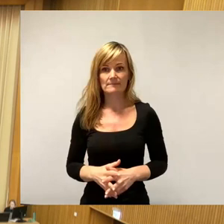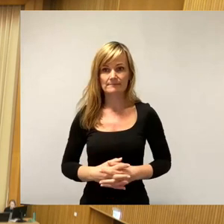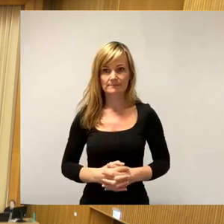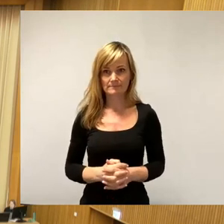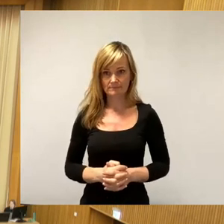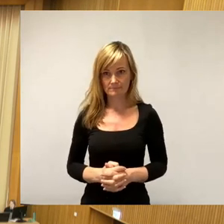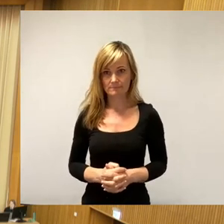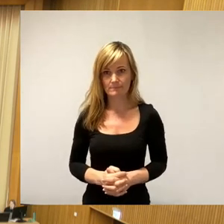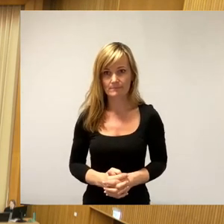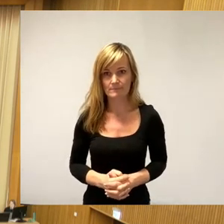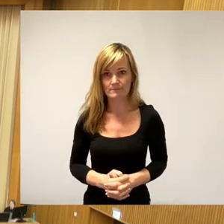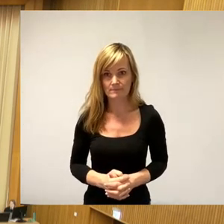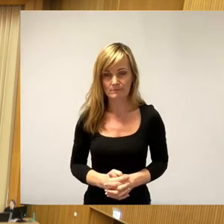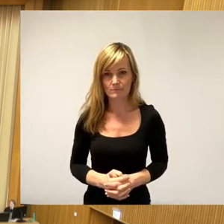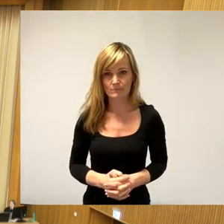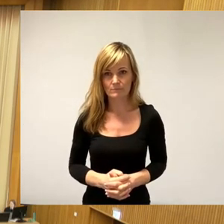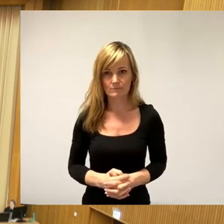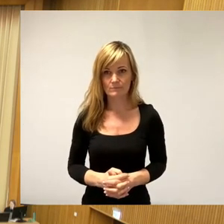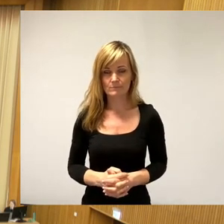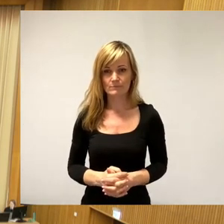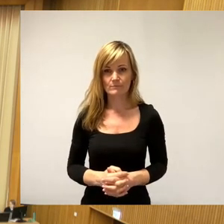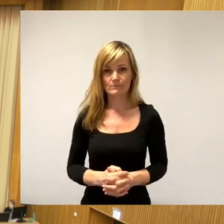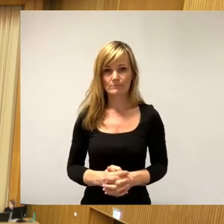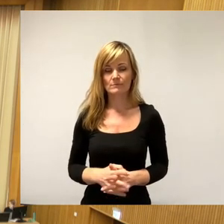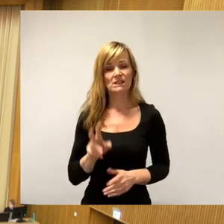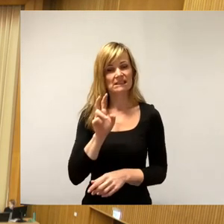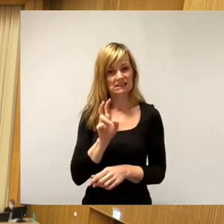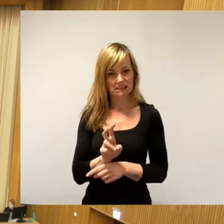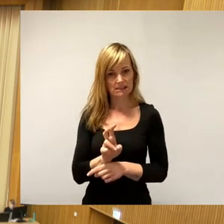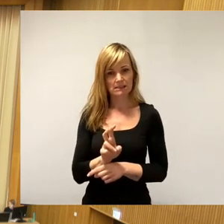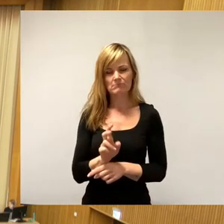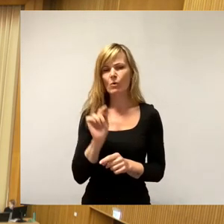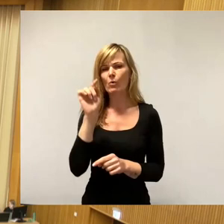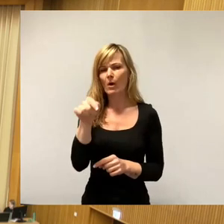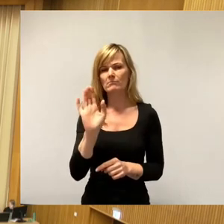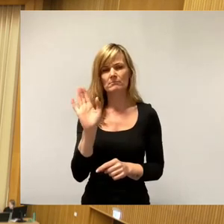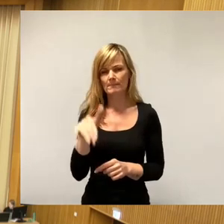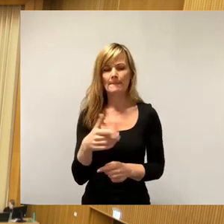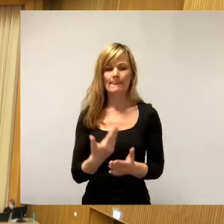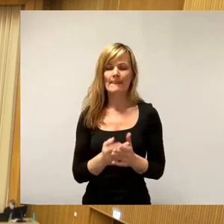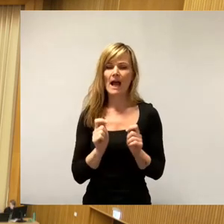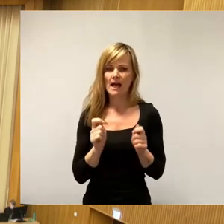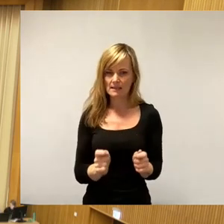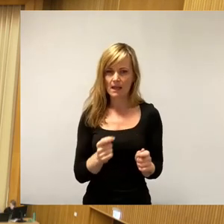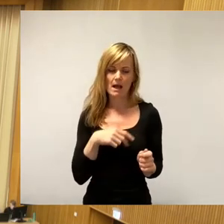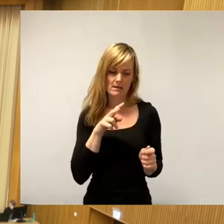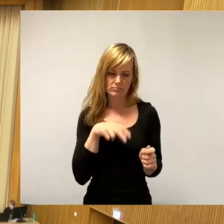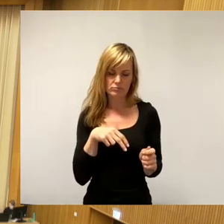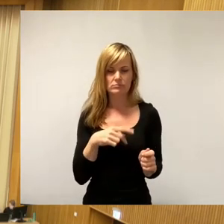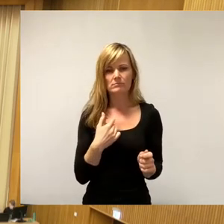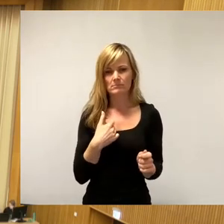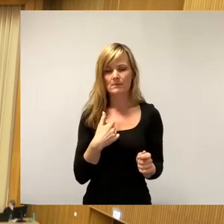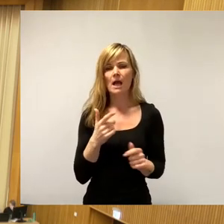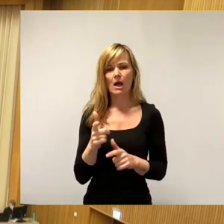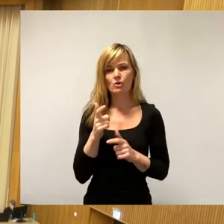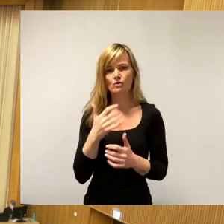Ich kann das direkt vom Platz machen. Wir haben uns auch mit diesem Antrag beschäftigt. Wir werden dem Ausschussbericht